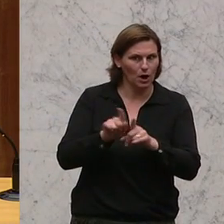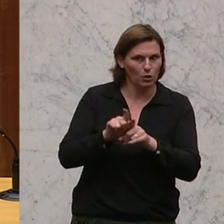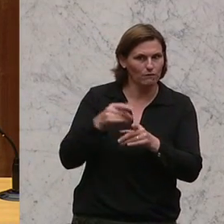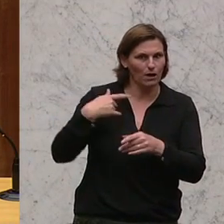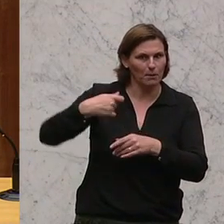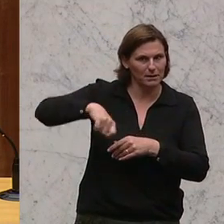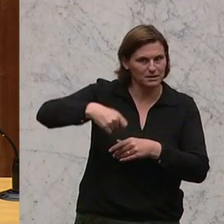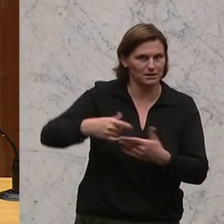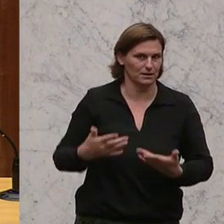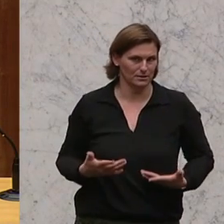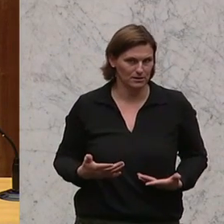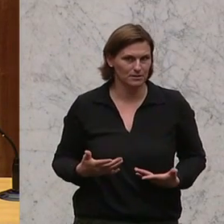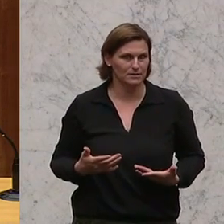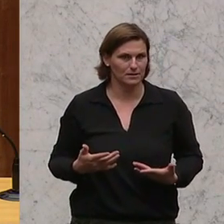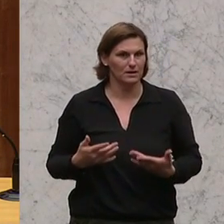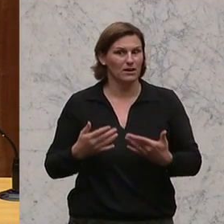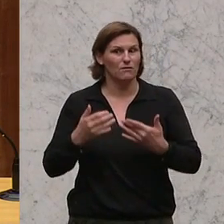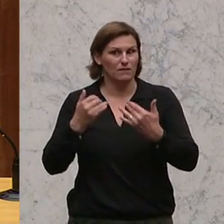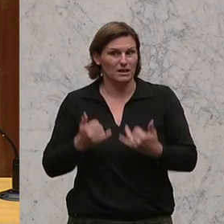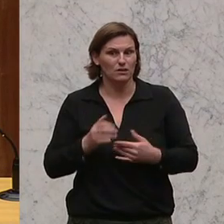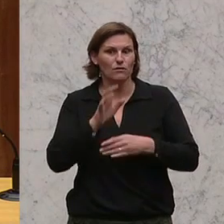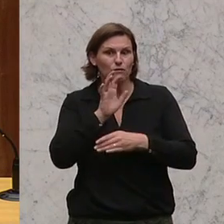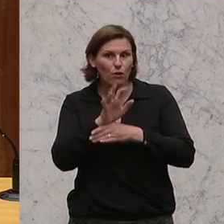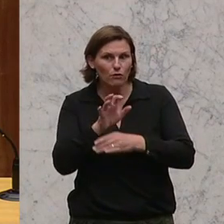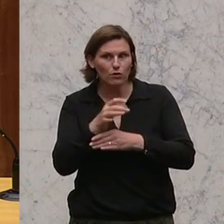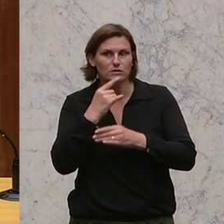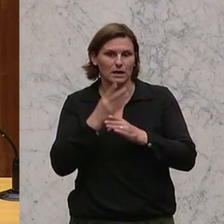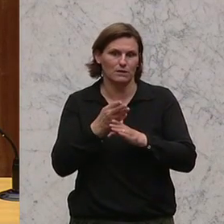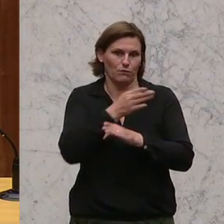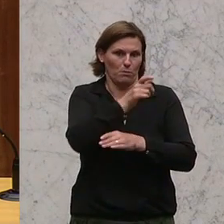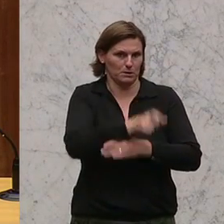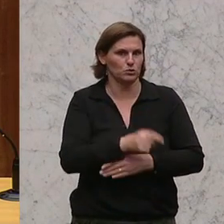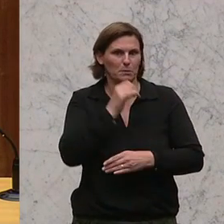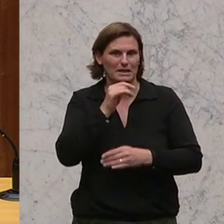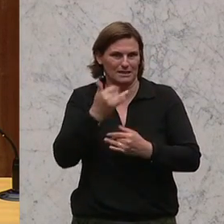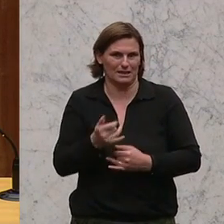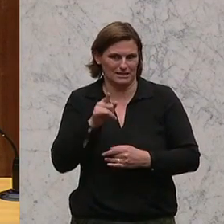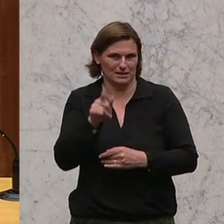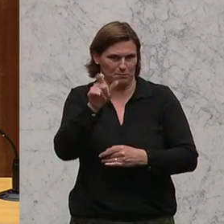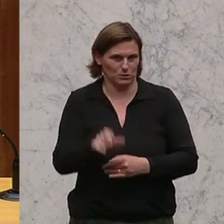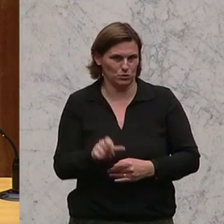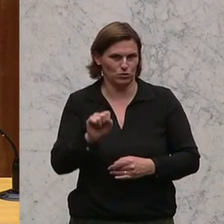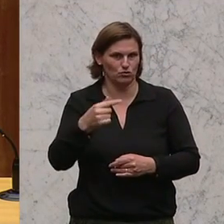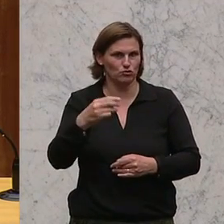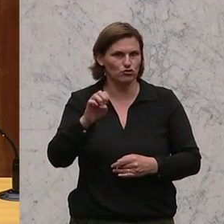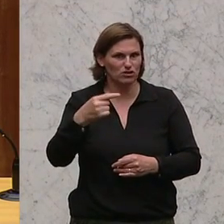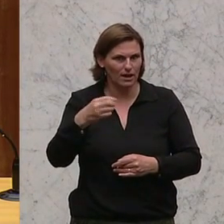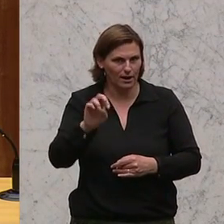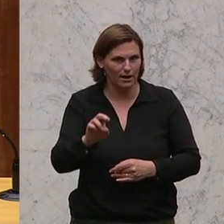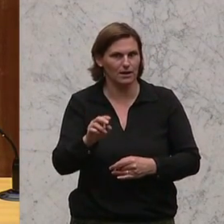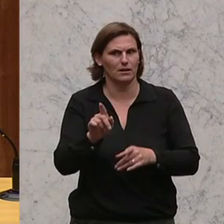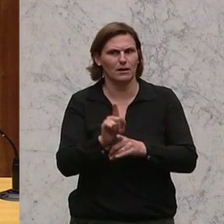war. Also, wenn es hier einen Vorwurf gab, dann an seinen Vorgänger, aber nicht an den Steger. Genauso dem Steger vorzuhalten,